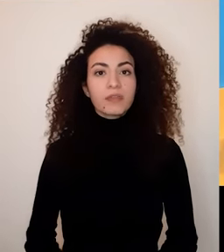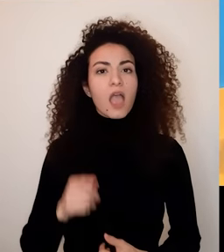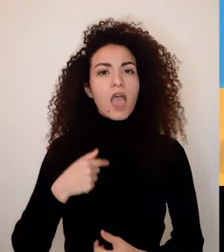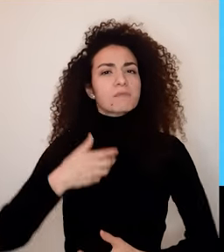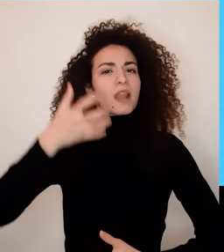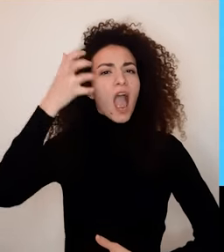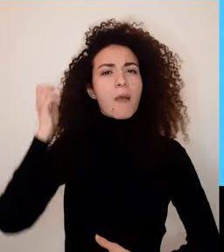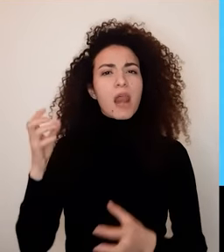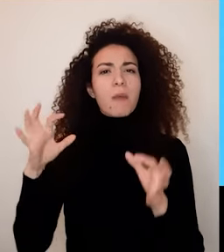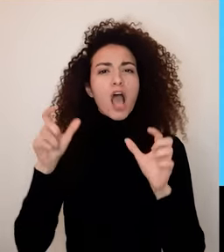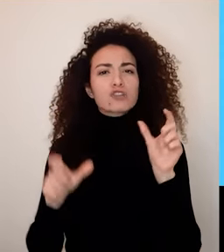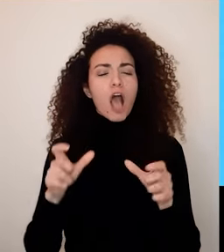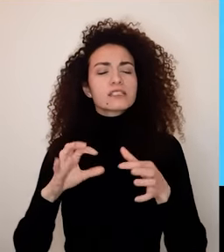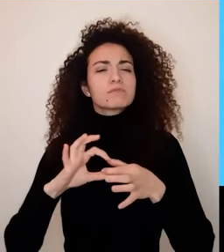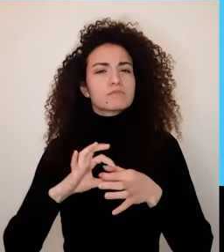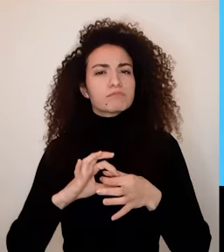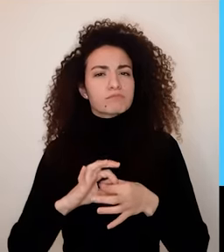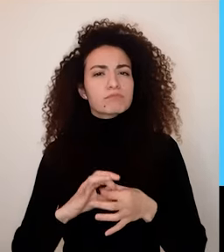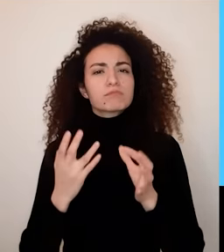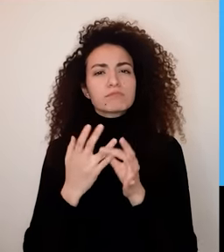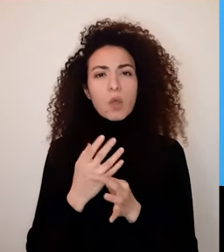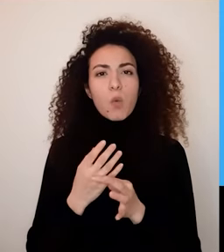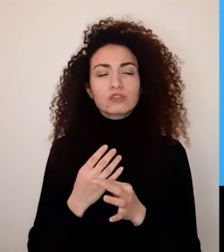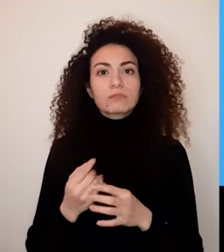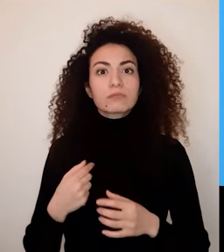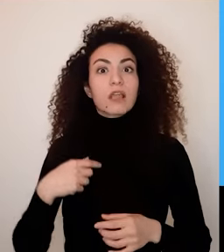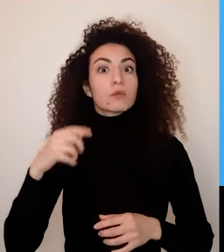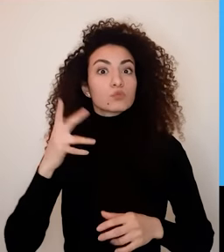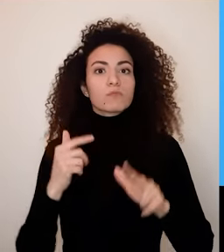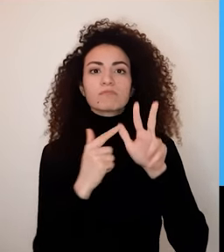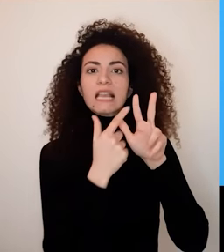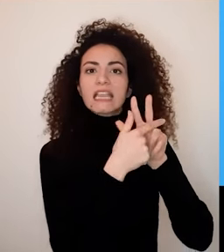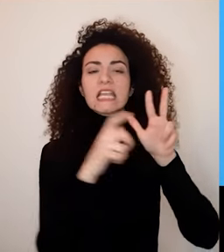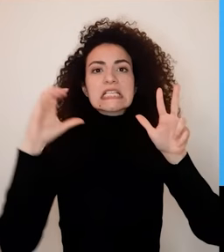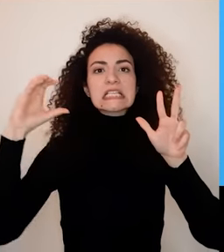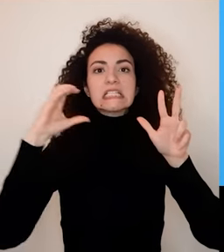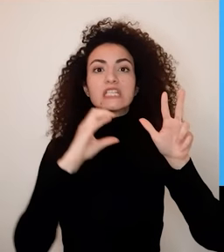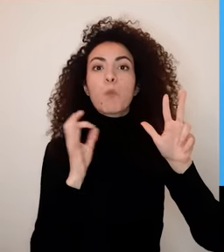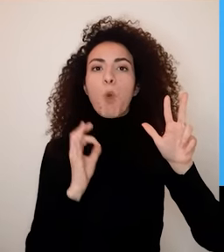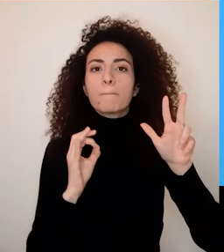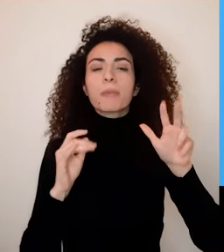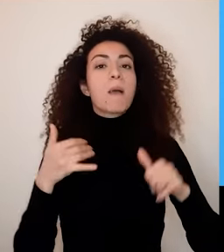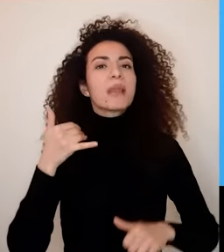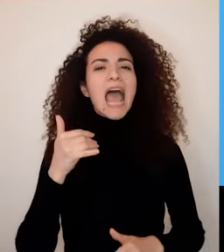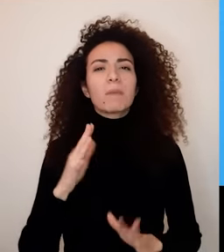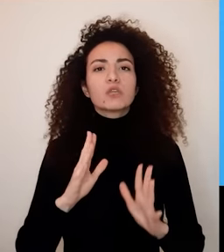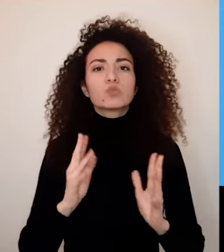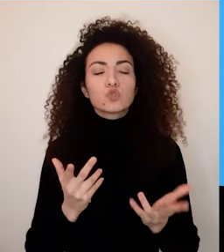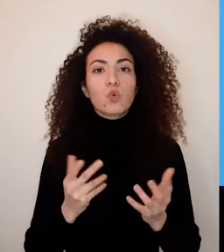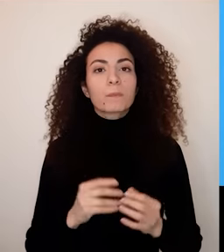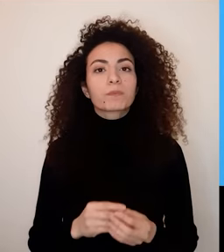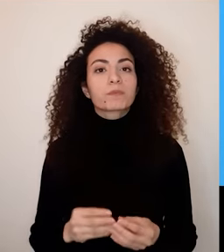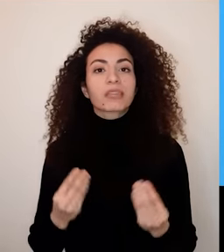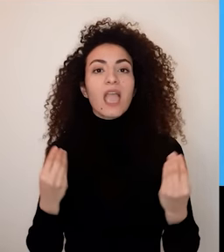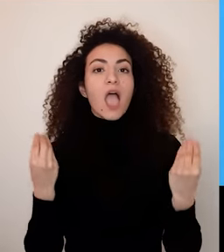الشركات من خلال خبرة الطويلة مع المتزوجين كونت معادلة اللي سميتها معادلة 3C اللي بتتألف من